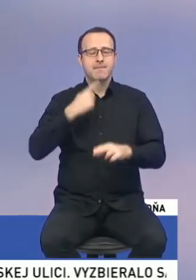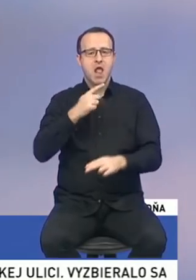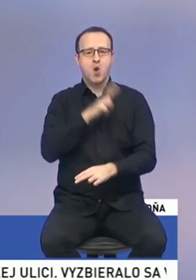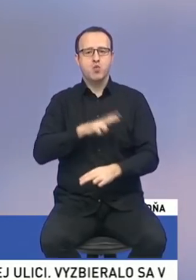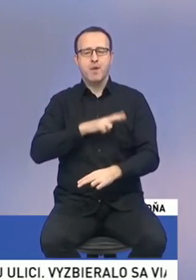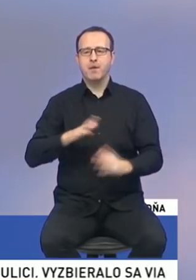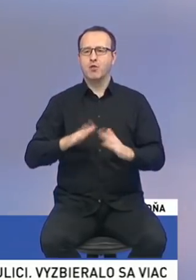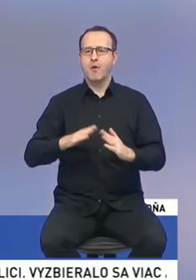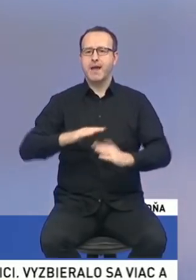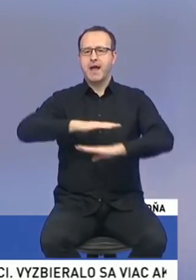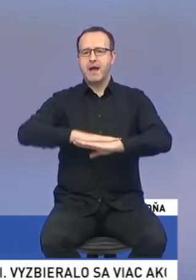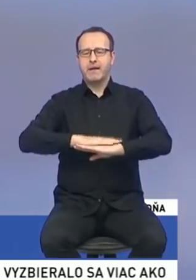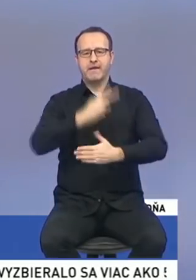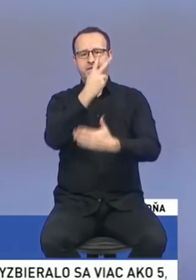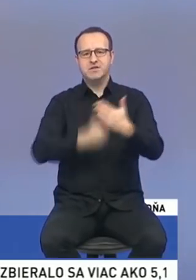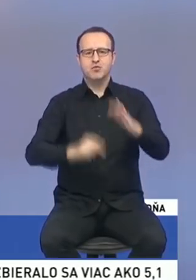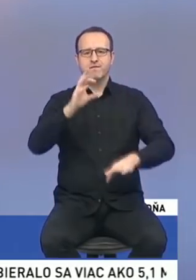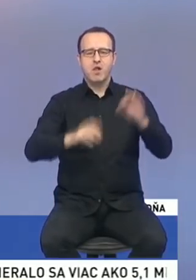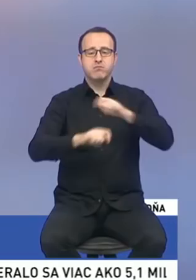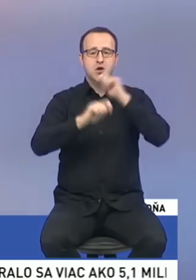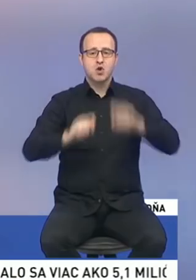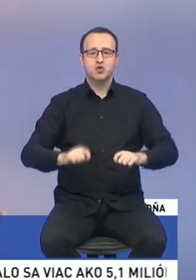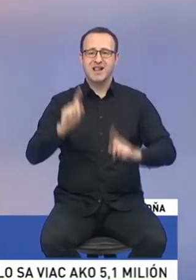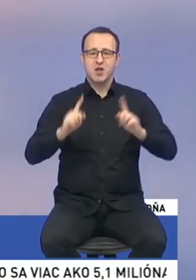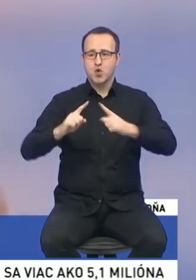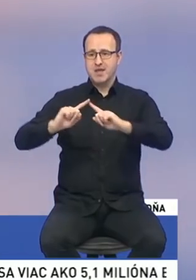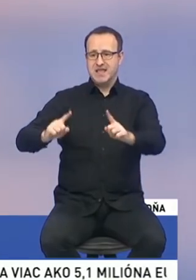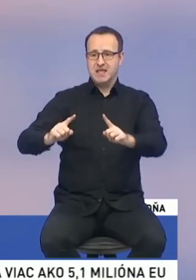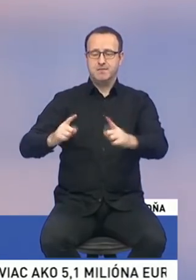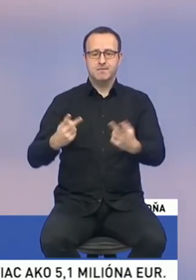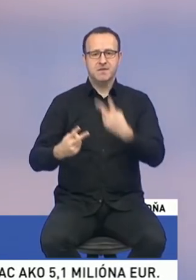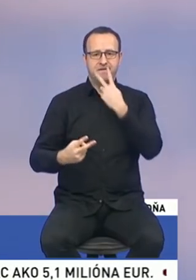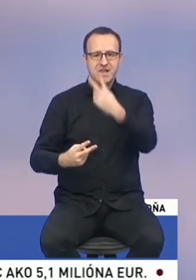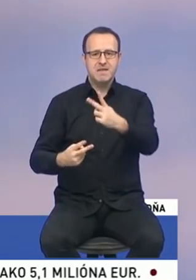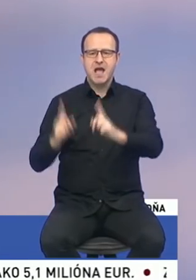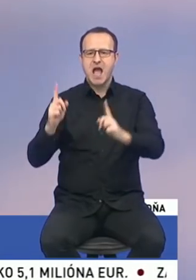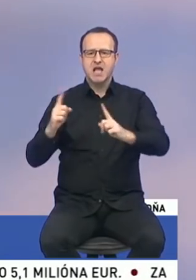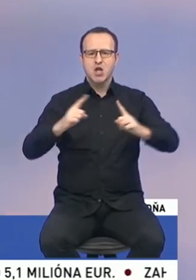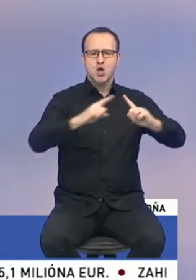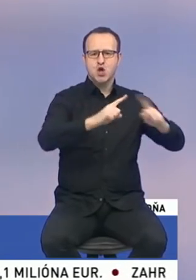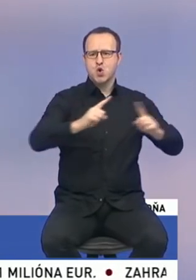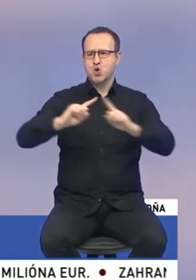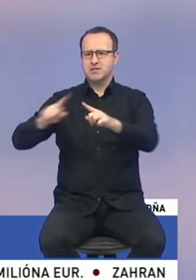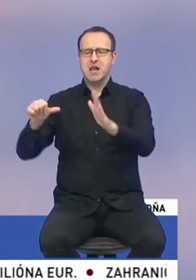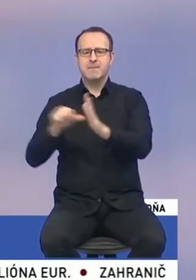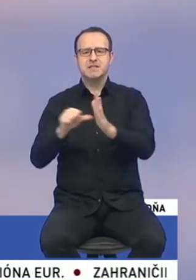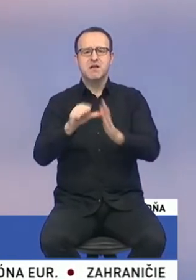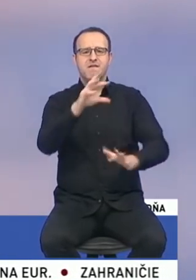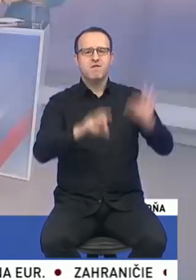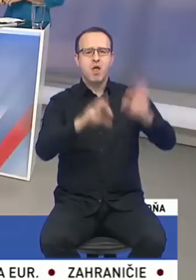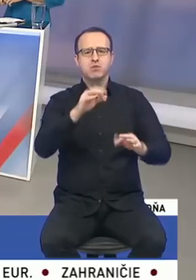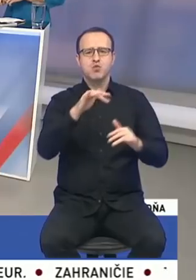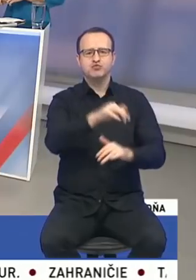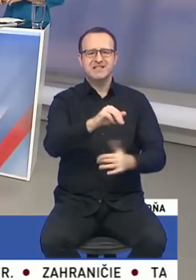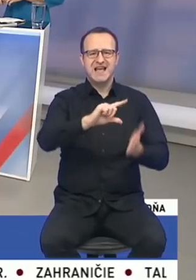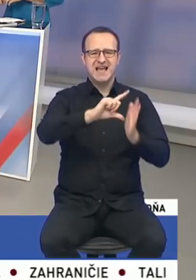že o tom výsledku volieb rozhodol niekto iný. Pretože vidíme, ako je priepasný rozdiel medzi volebnou účasťou v regionoch